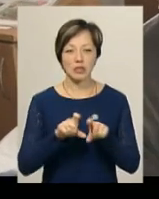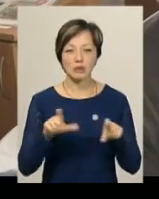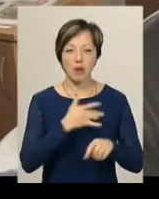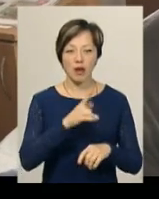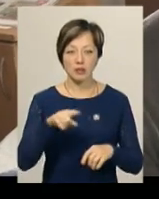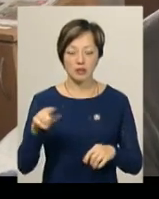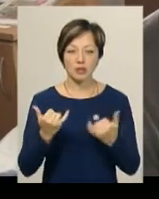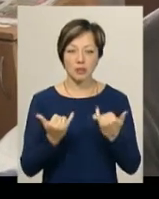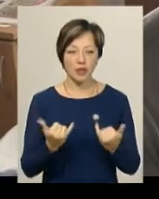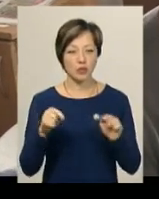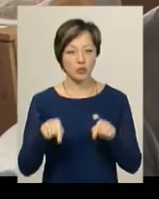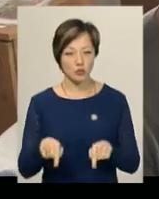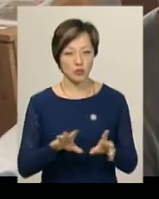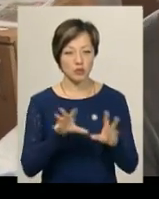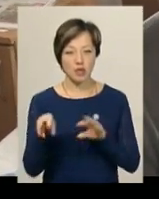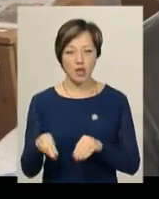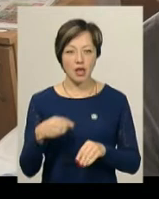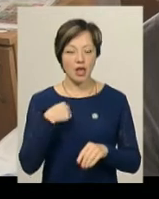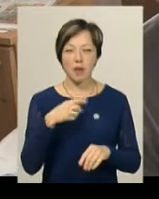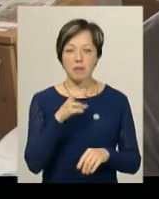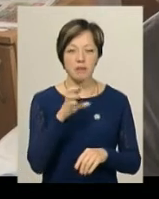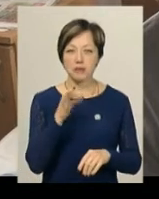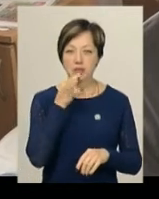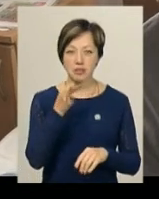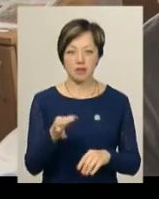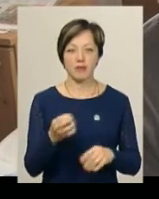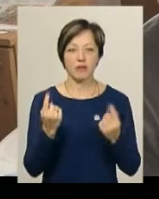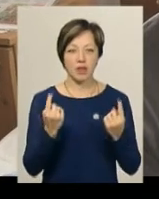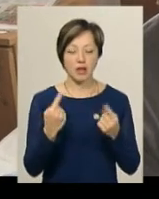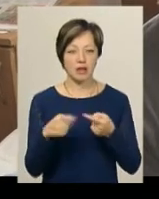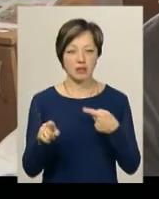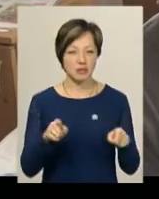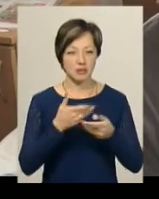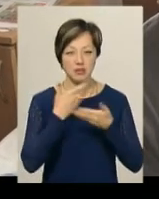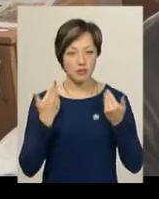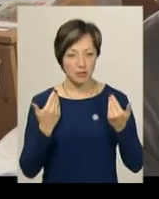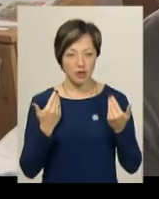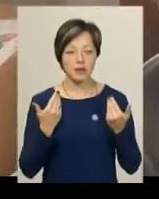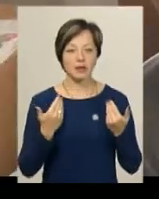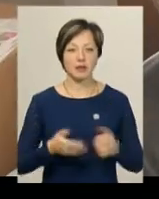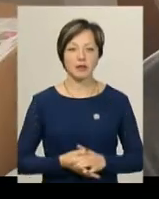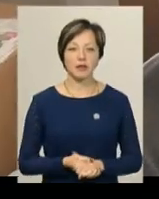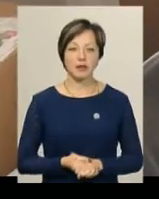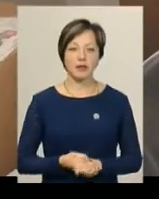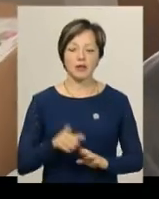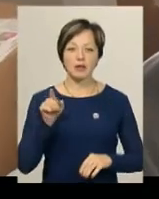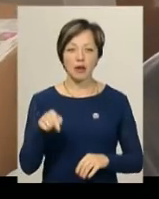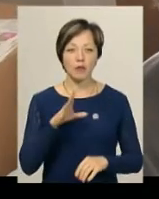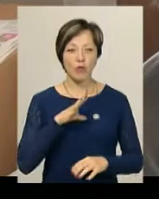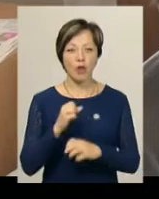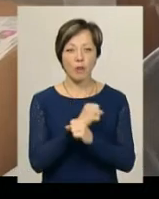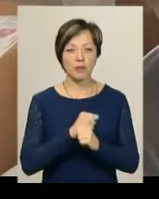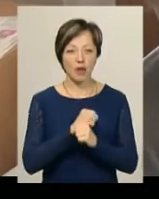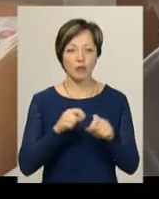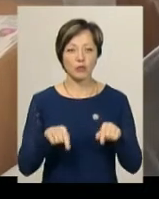кардіо, а тепер тут. Ну, я би не сказала, що є така велика різниця в чомусь. Там була аптека, було все.